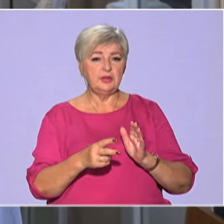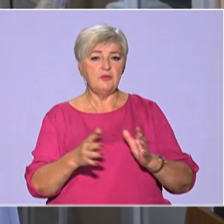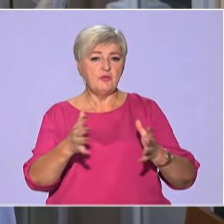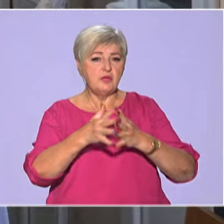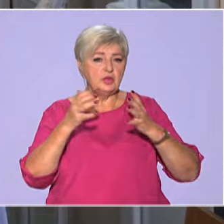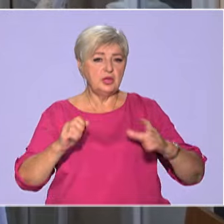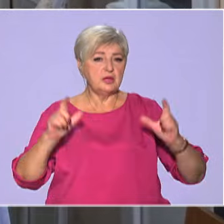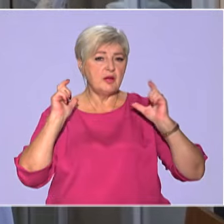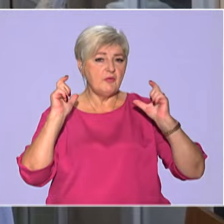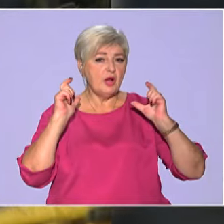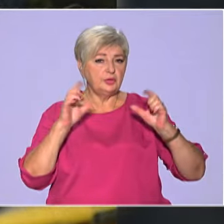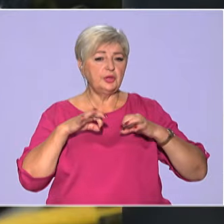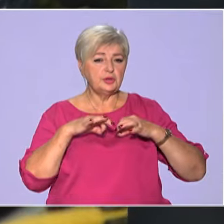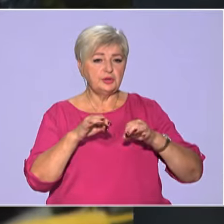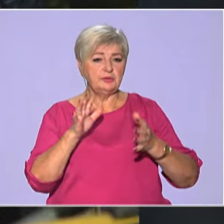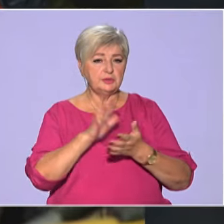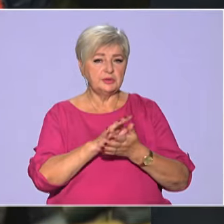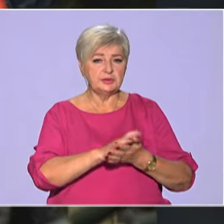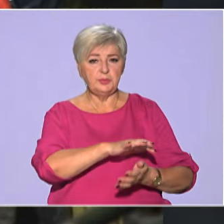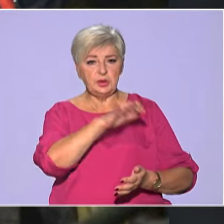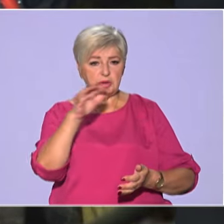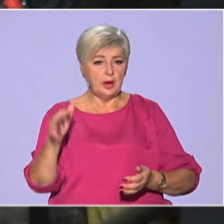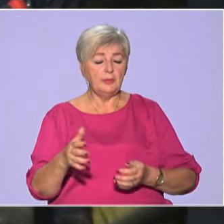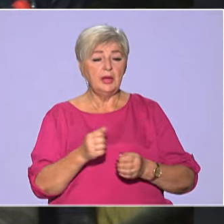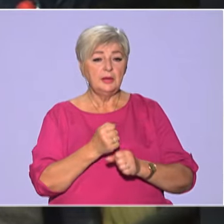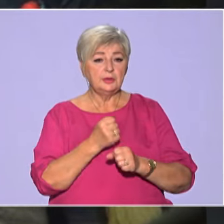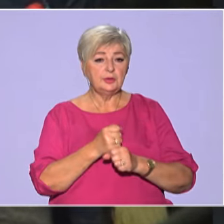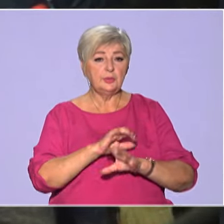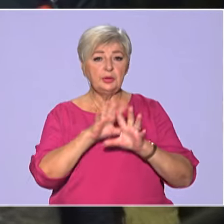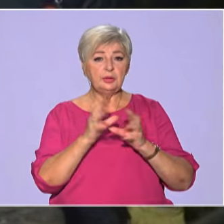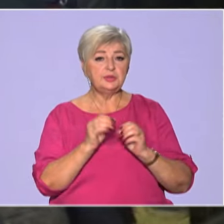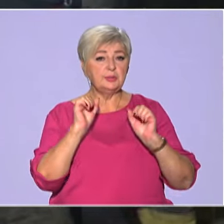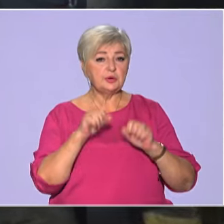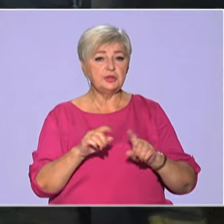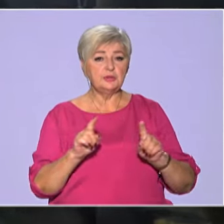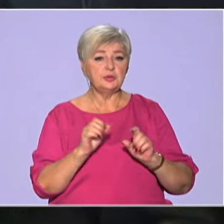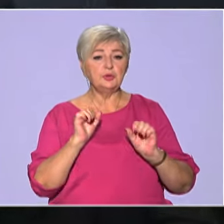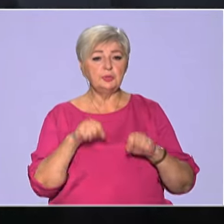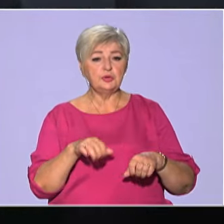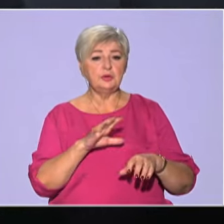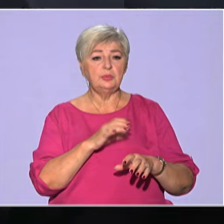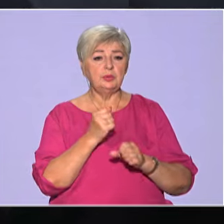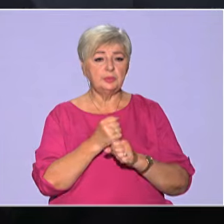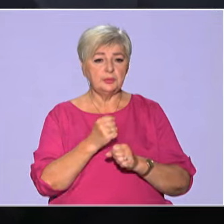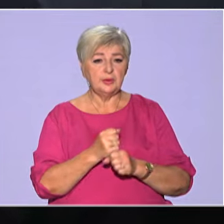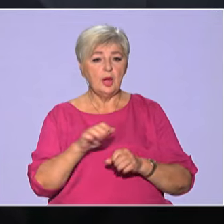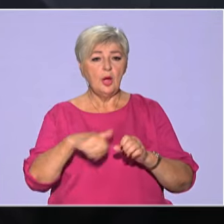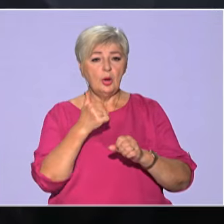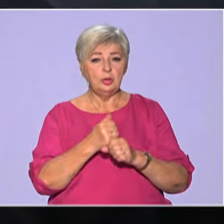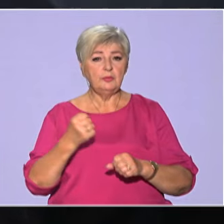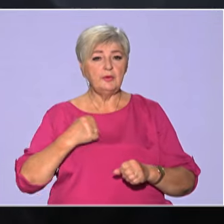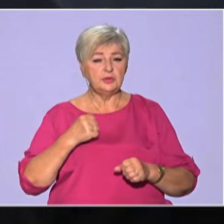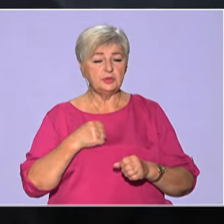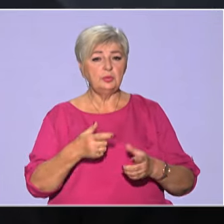вантажівок із сміттям, зробили все можливе, щоб можна було працювати. Голова військової